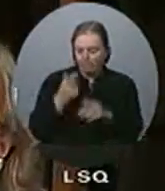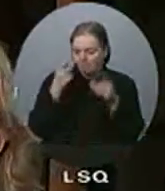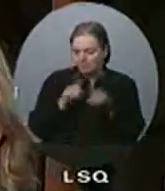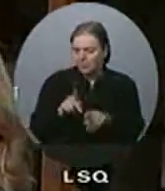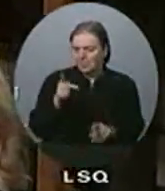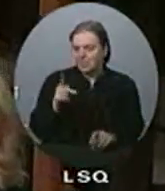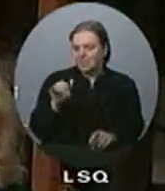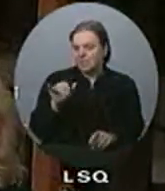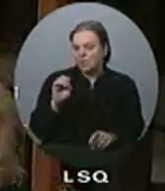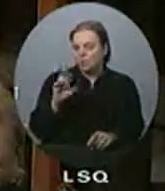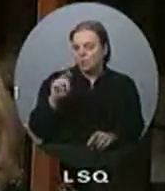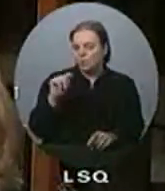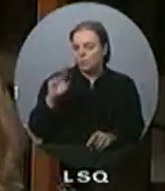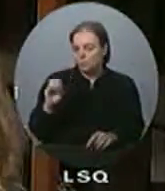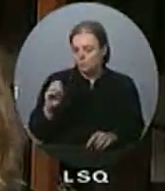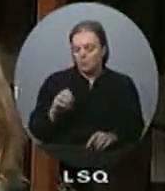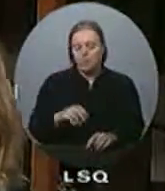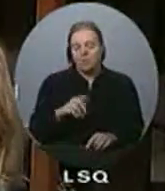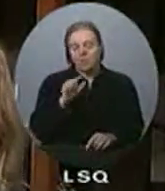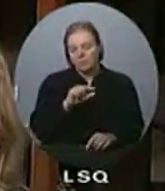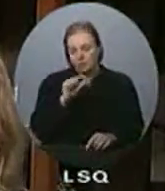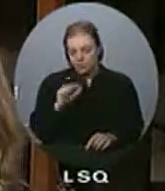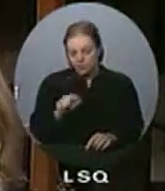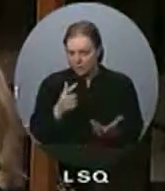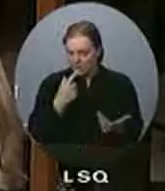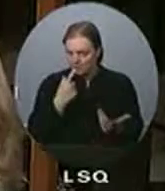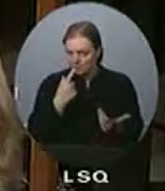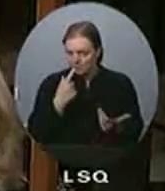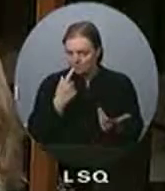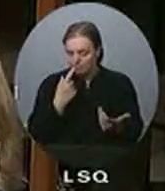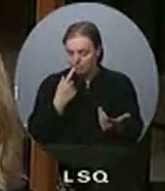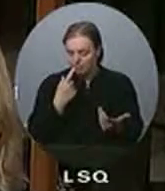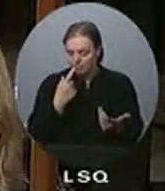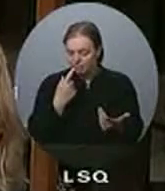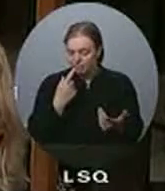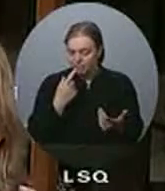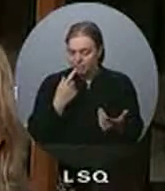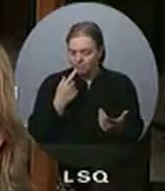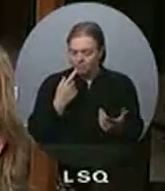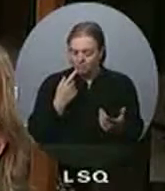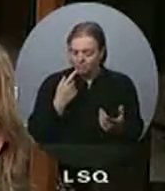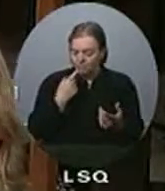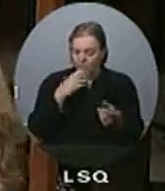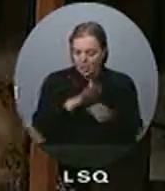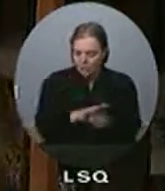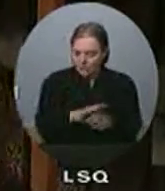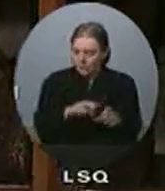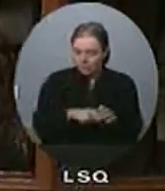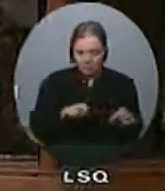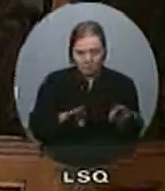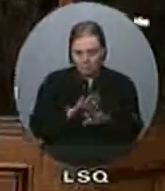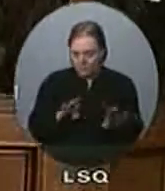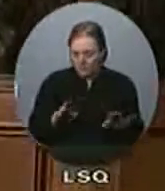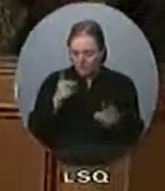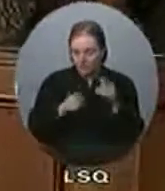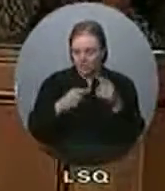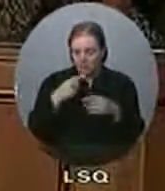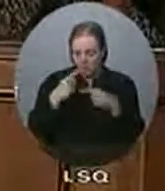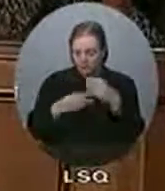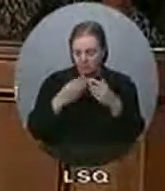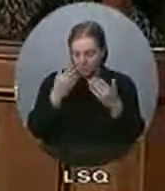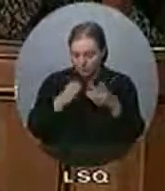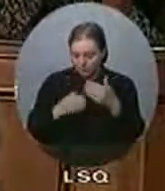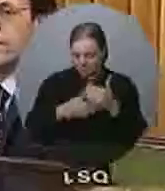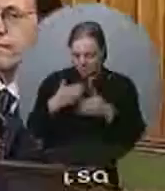de Kyoto. Le gouvernement va-t-il soit s'engager à ne pas se retirer du processus, soit de nous permettre de débattre de la question?